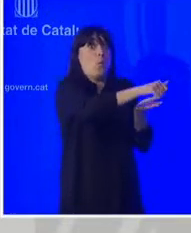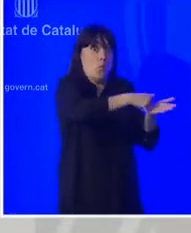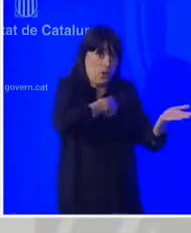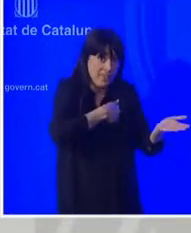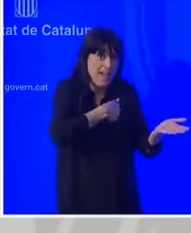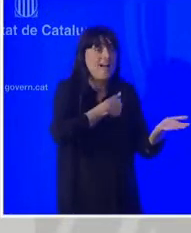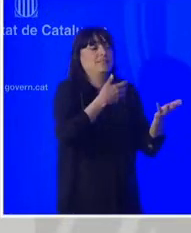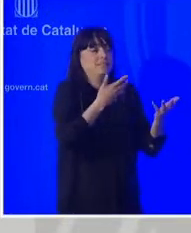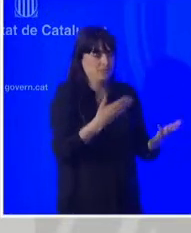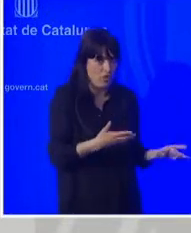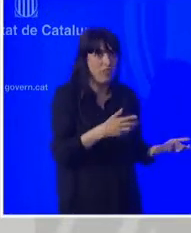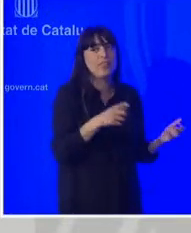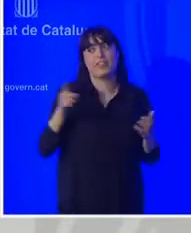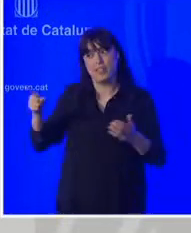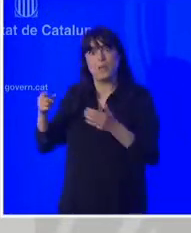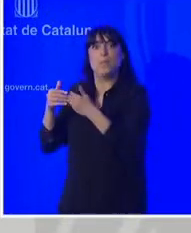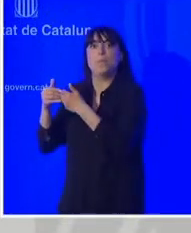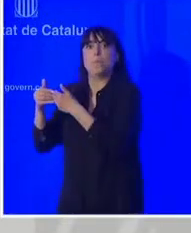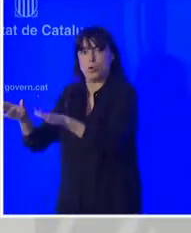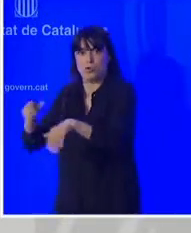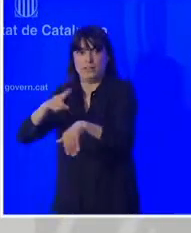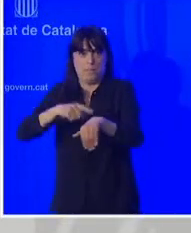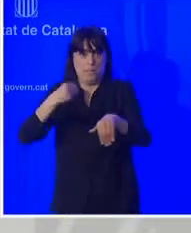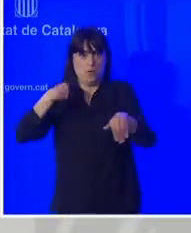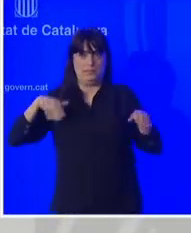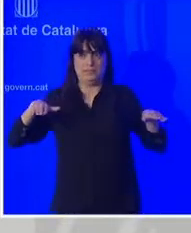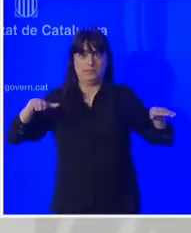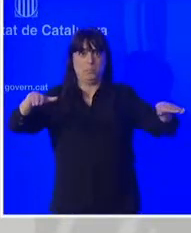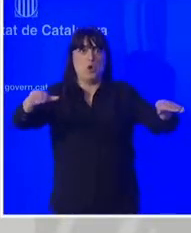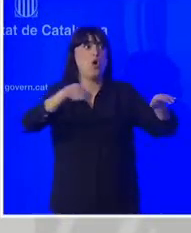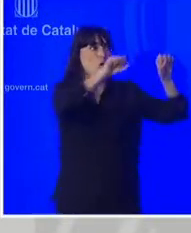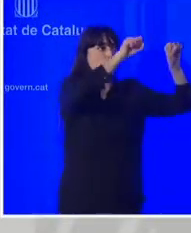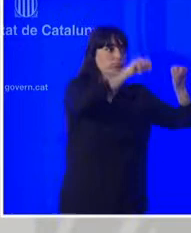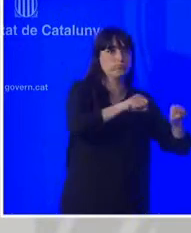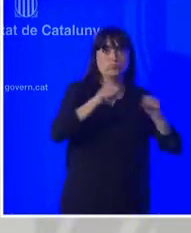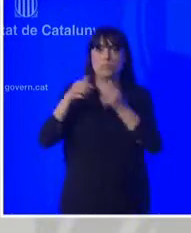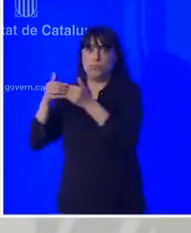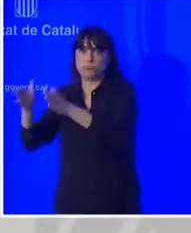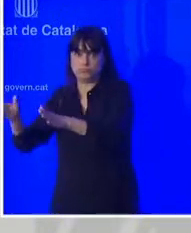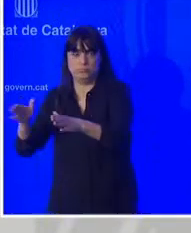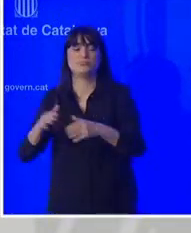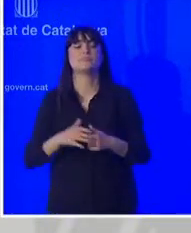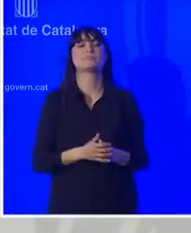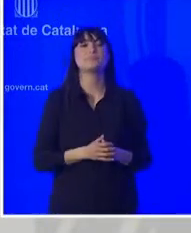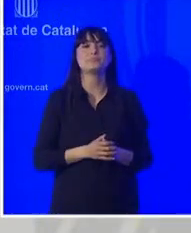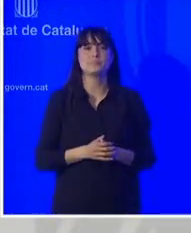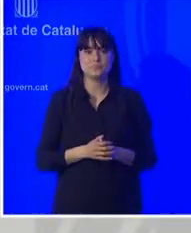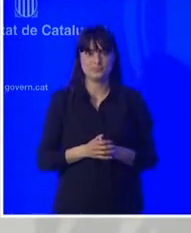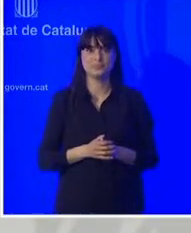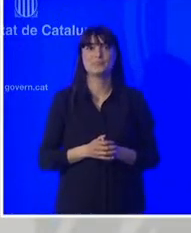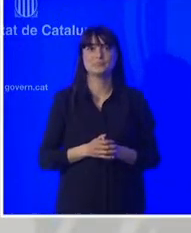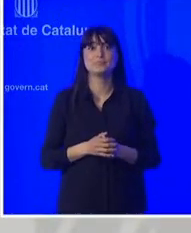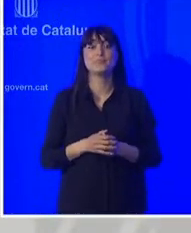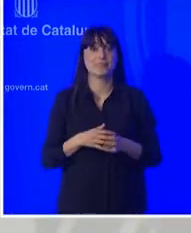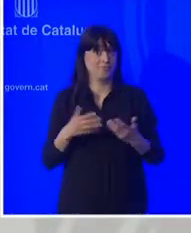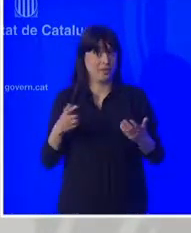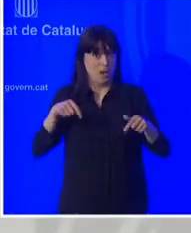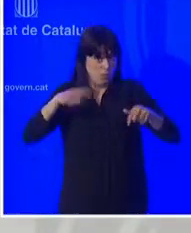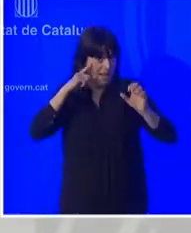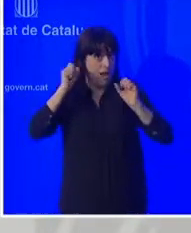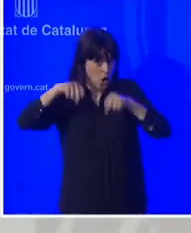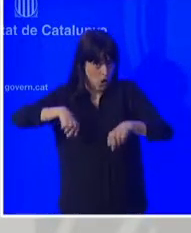en què també estigui disponible aquest nou equipament penitenciari. L'acord també fa possible la